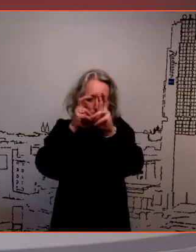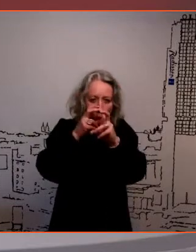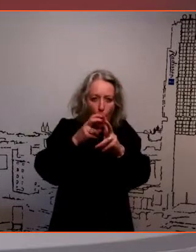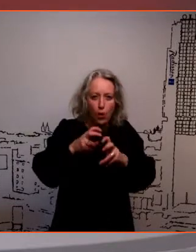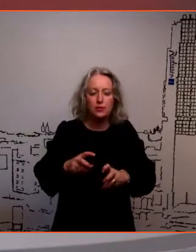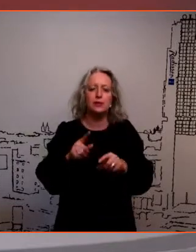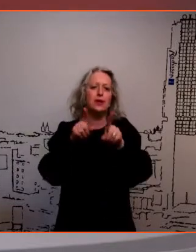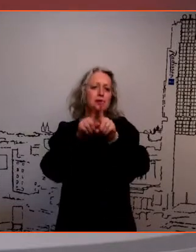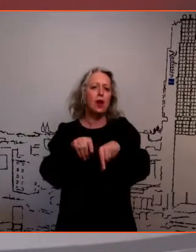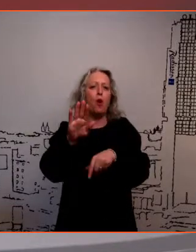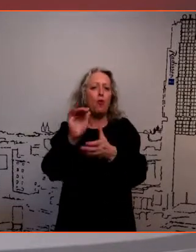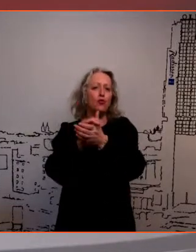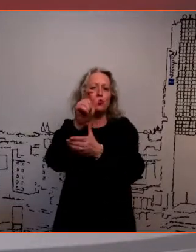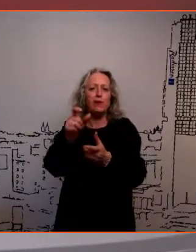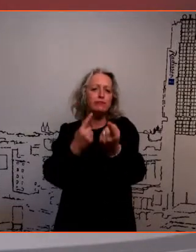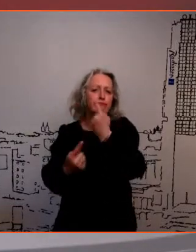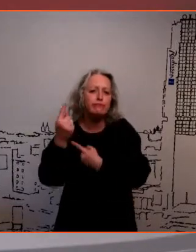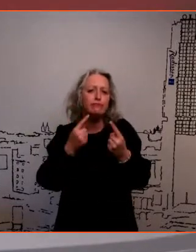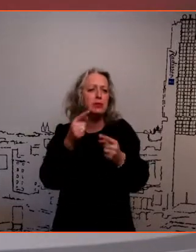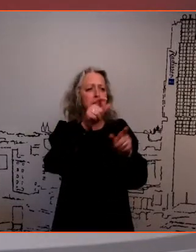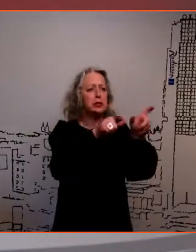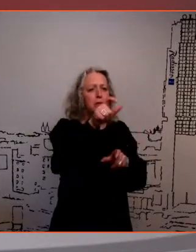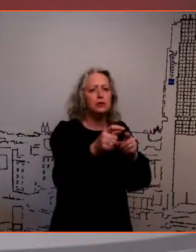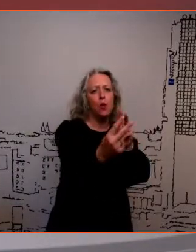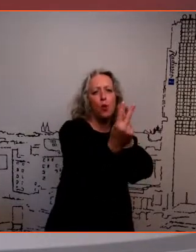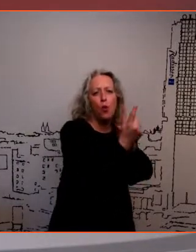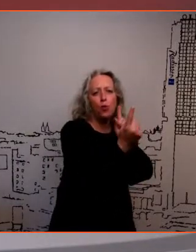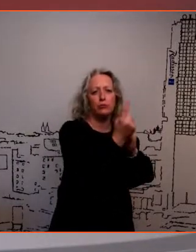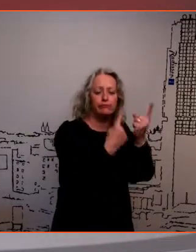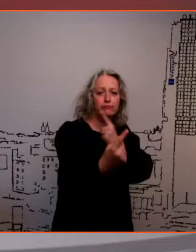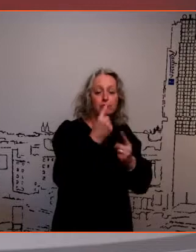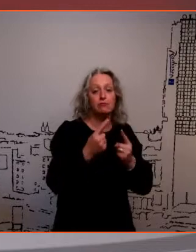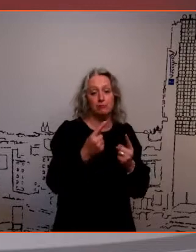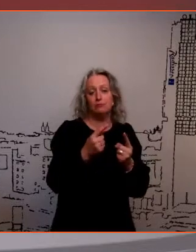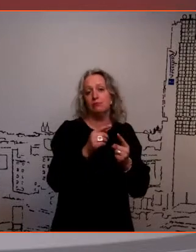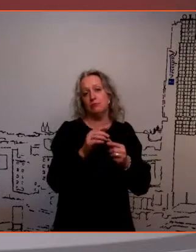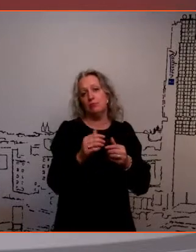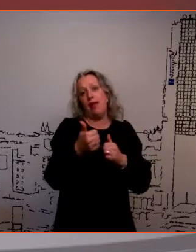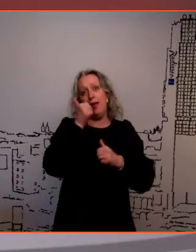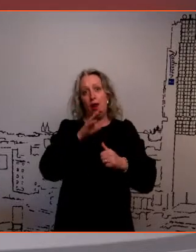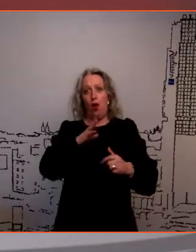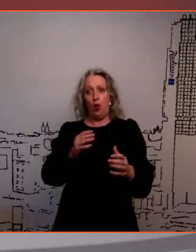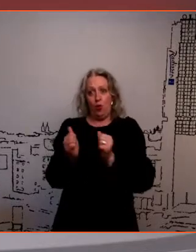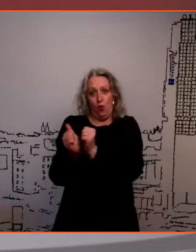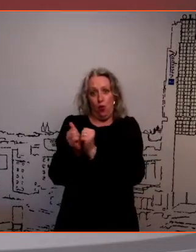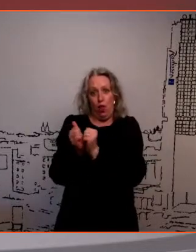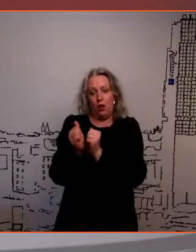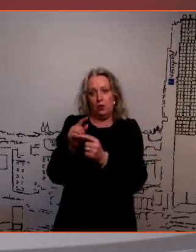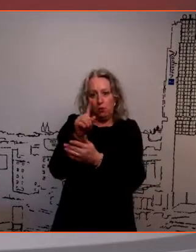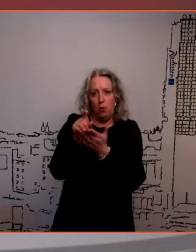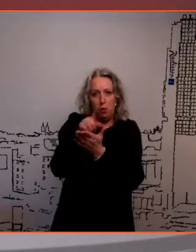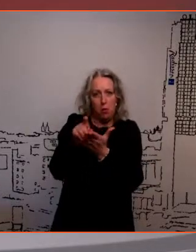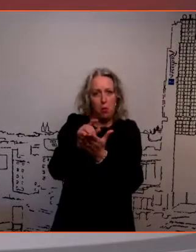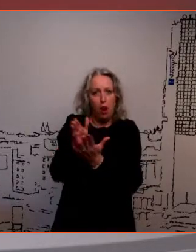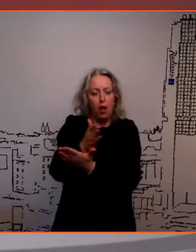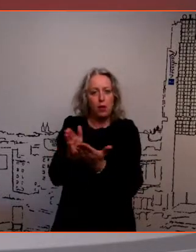ammat tuttavatega, rääkida inimestega laiemalt. Just teile kolleegidega lahendasime mitu küsimust ära, lihtsalt sellega